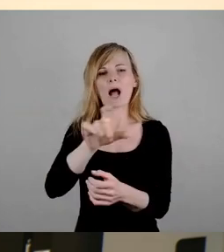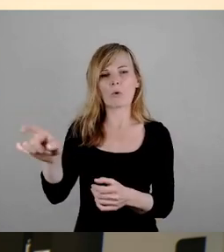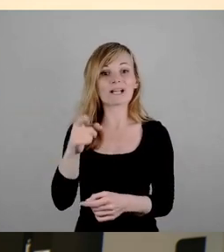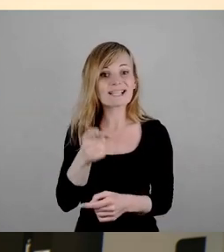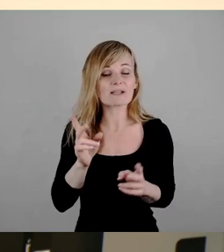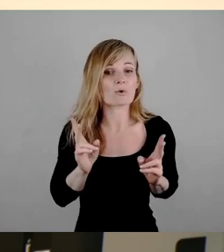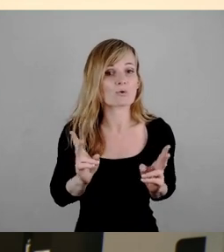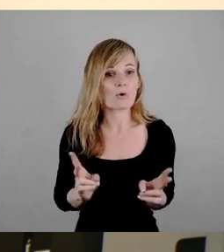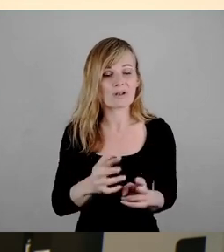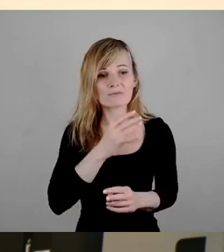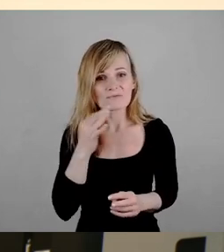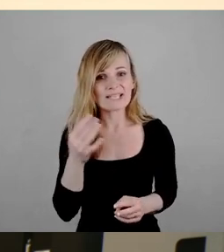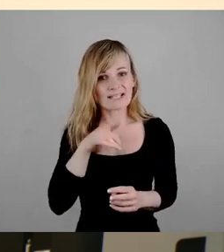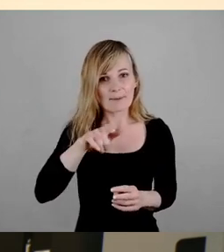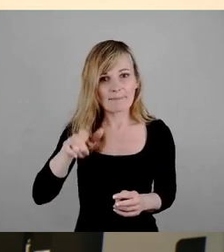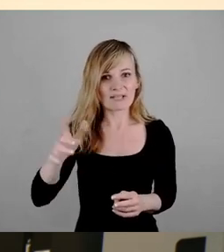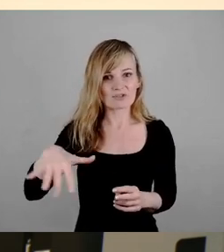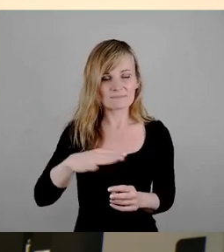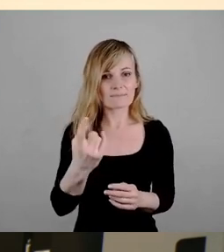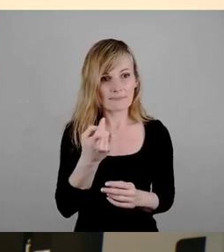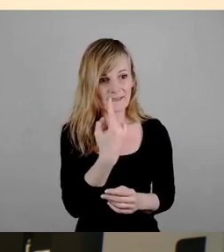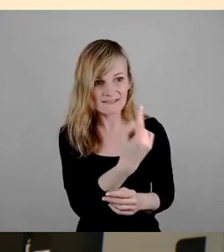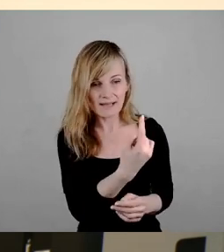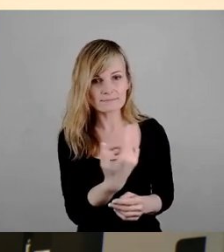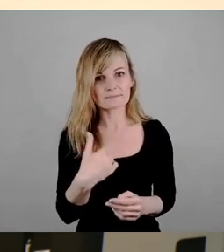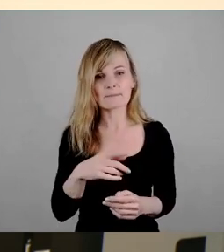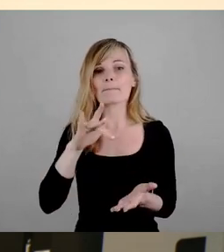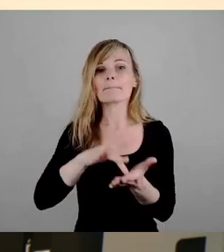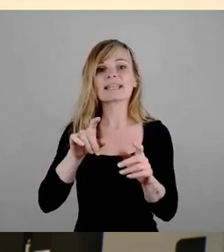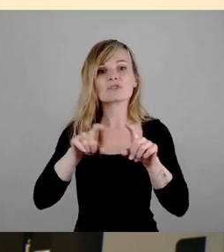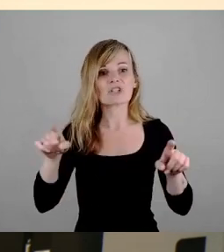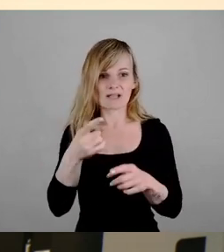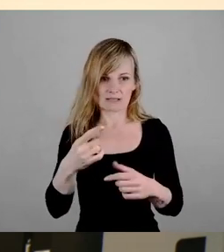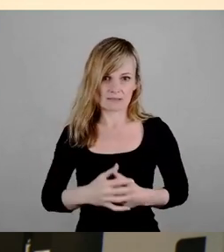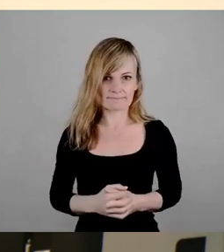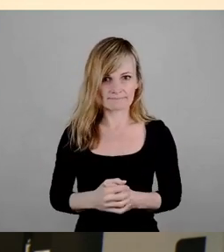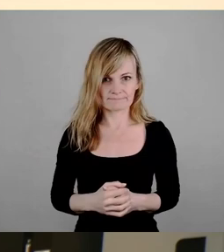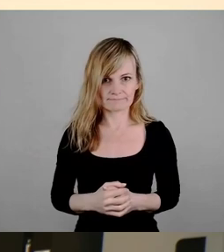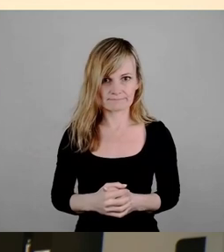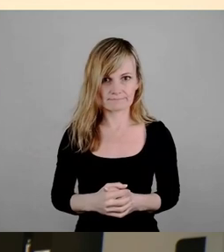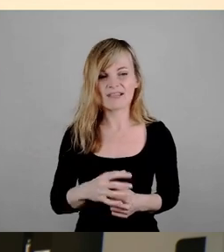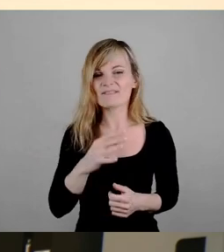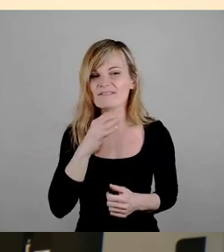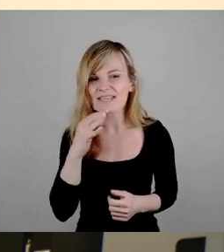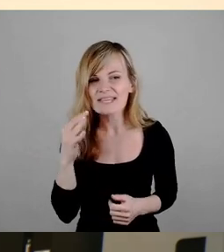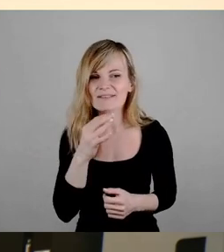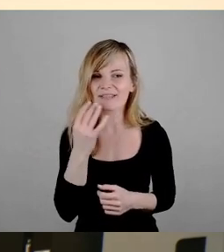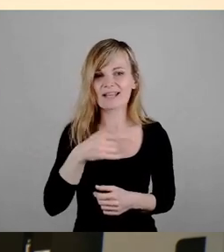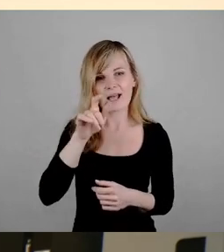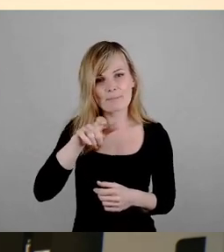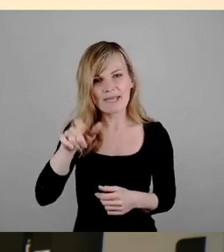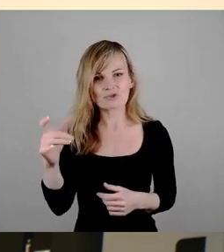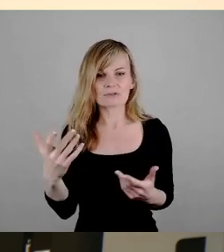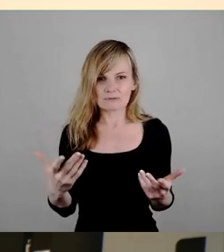viele Menschen aus dem, was sie Mittelstand nennen. Das waren ganz viele Leute, die